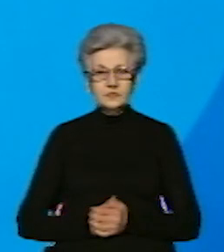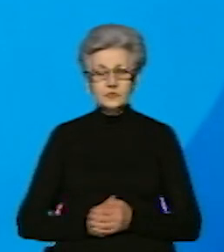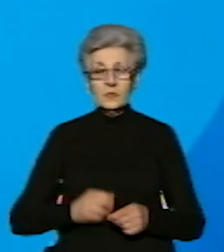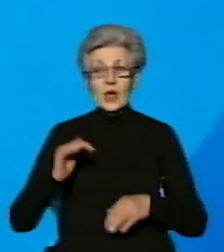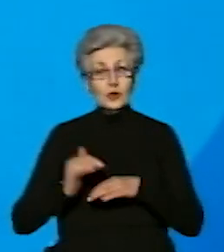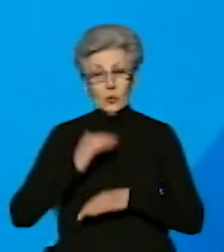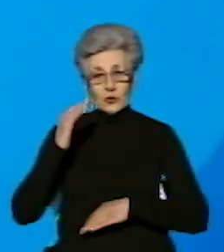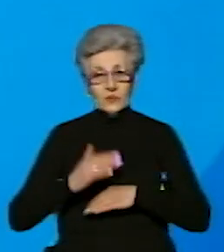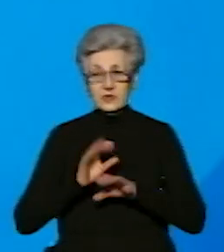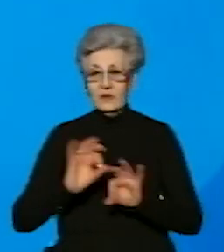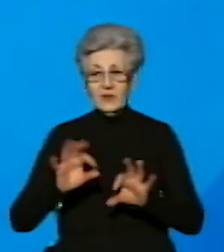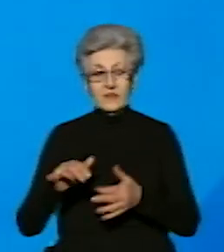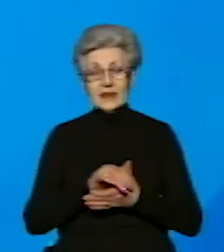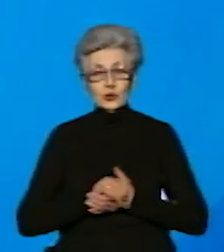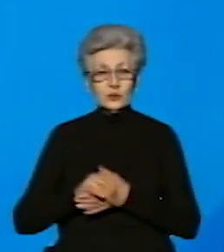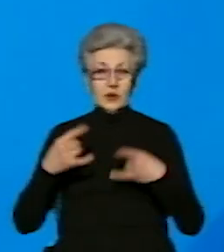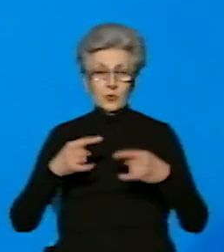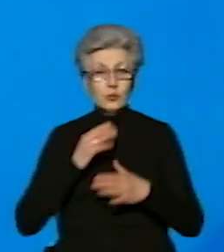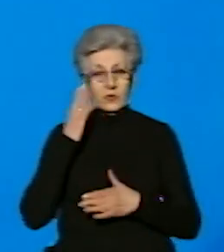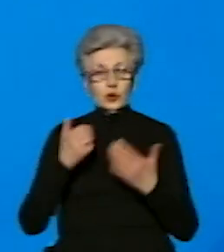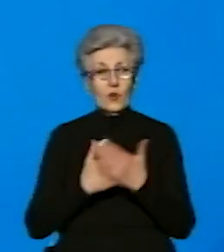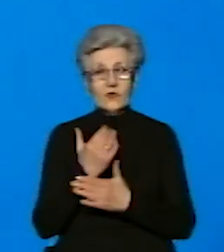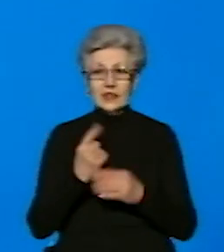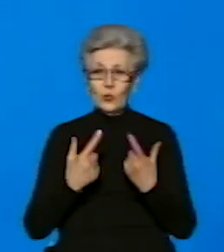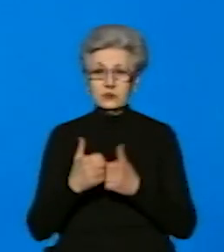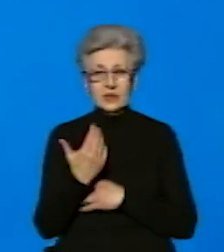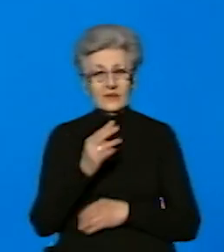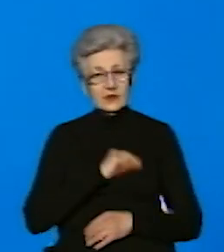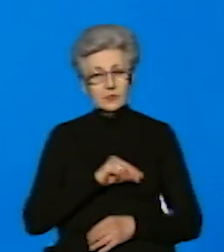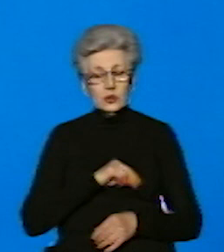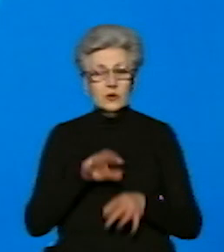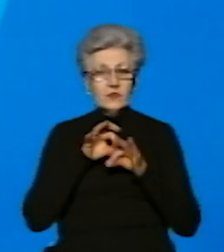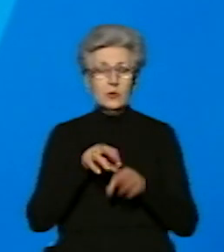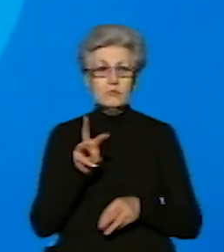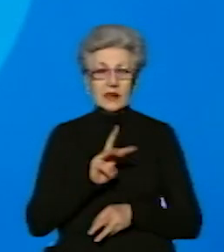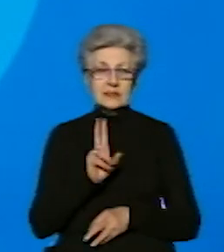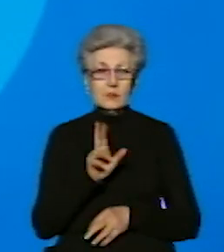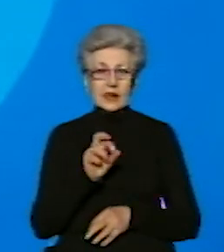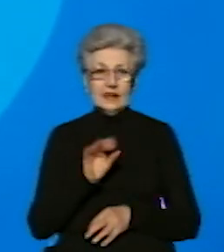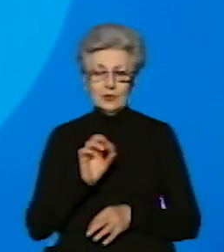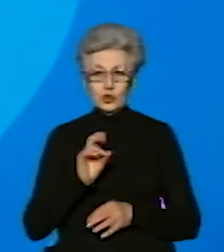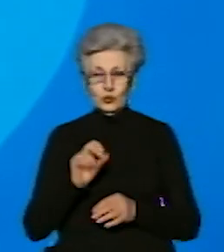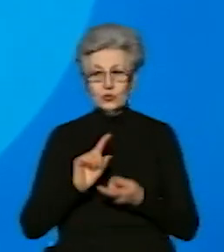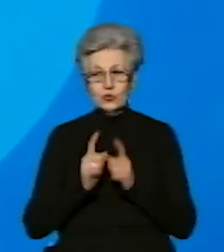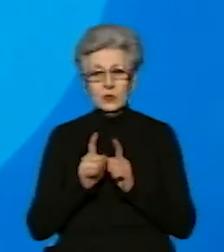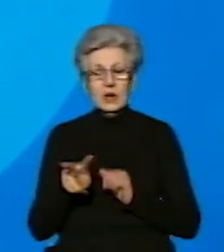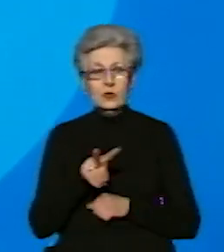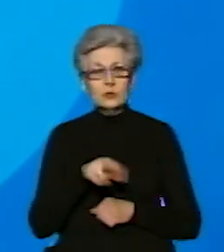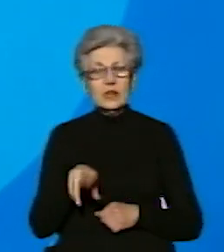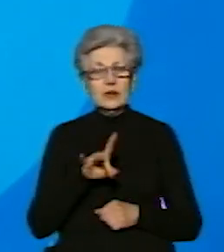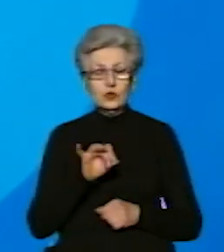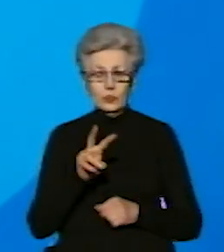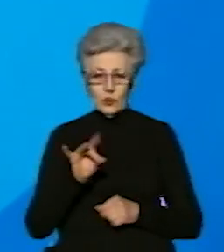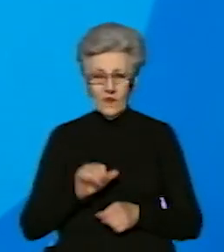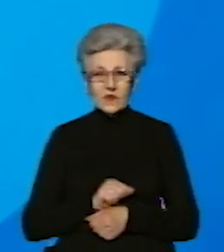Доброго вечора! В ефірі Суспільного мовлення Буковини новини. У студії для вас працюють ведучий Максим Калінчук та сурдоперекладачка Людмила Дубровіна.